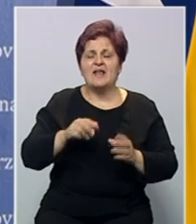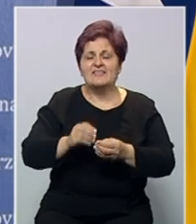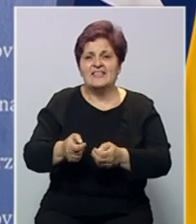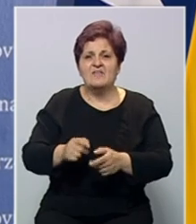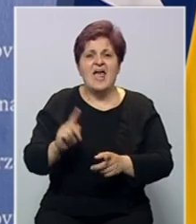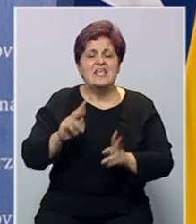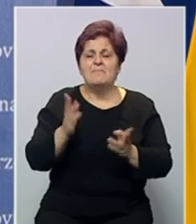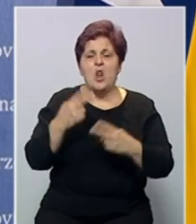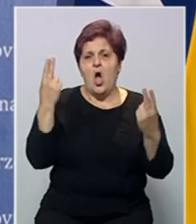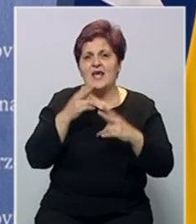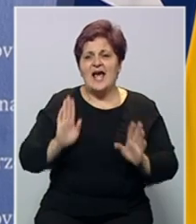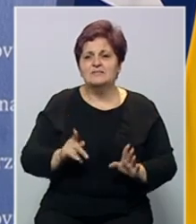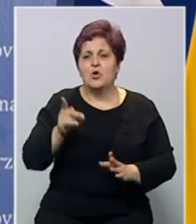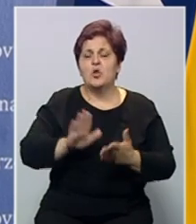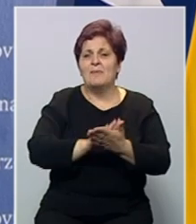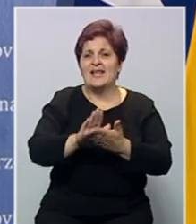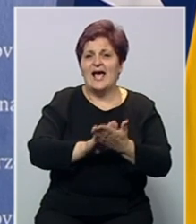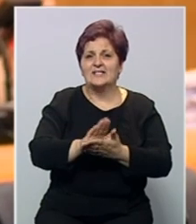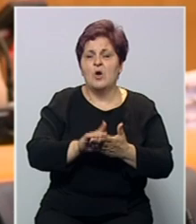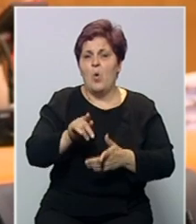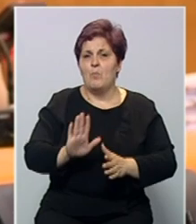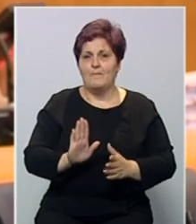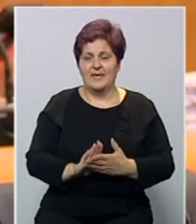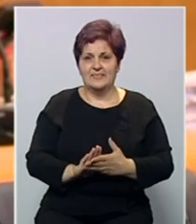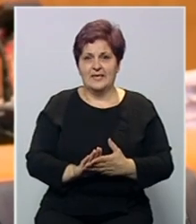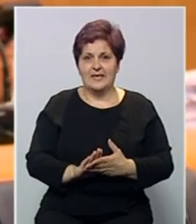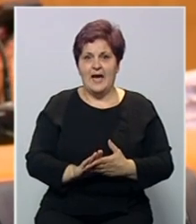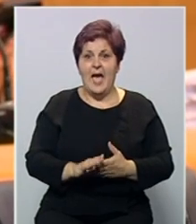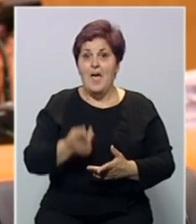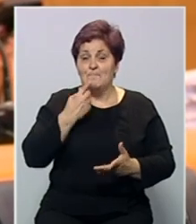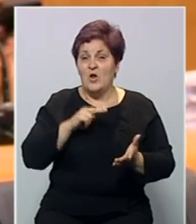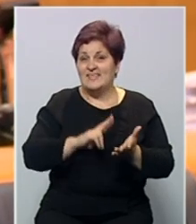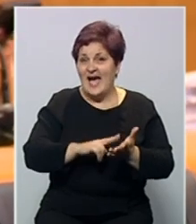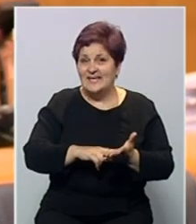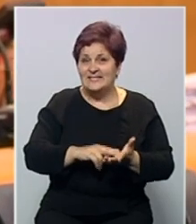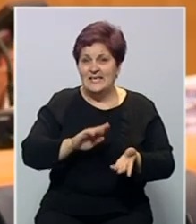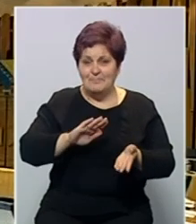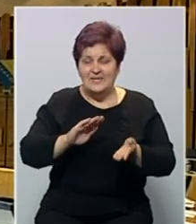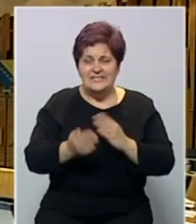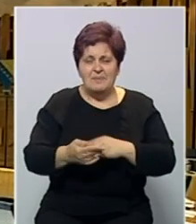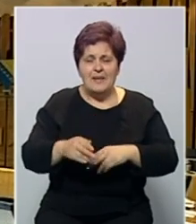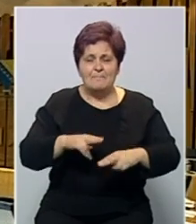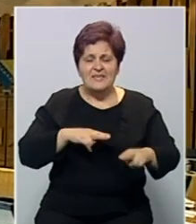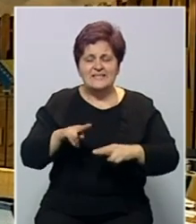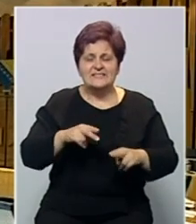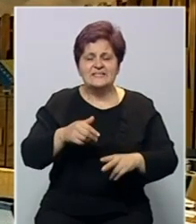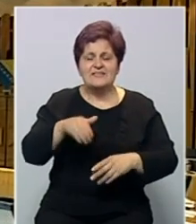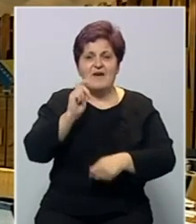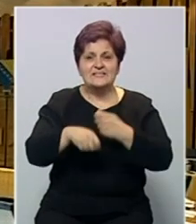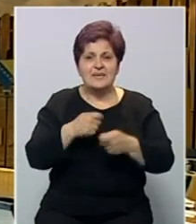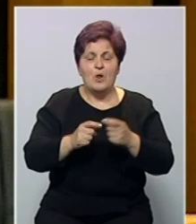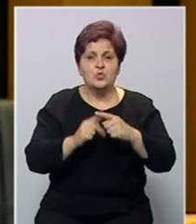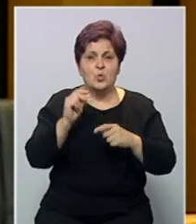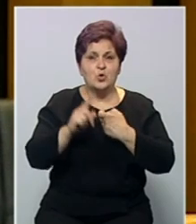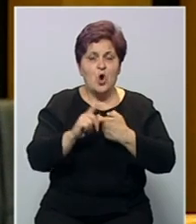bilo uopće razumijevanje da se o tome razgovara u ovom trenutku. Po redakciza, inicijativa za smjenu ministrice vanjskih poslova Bosne i Hercegovine,